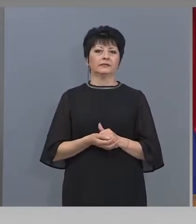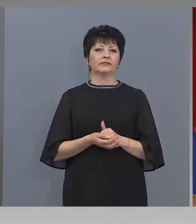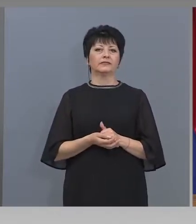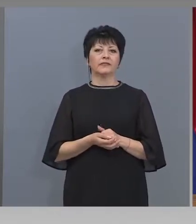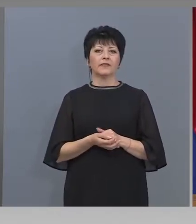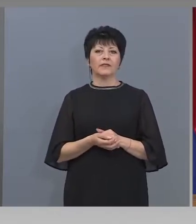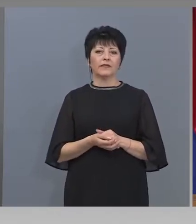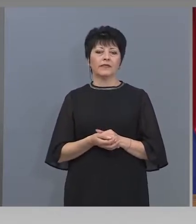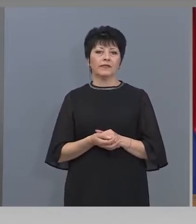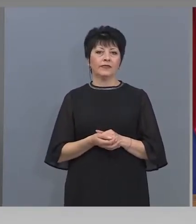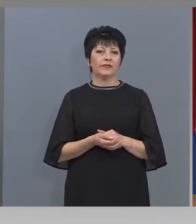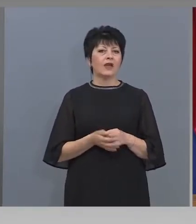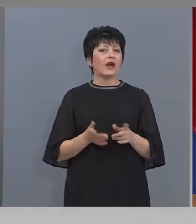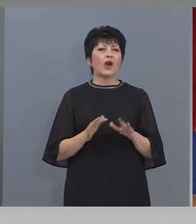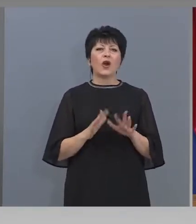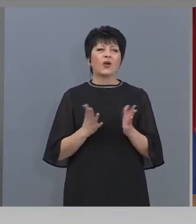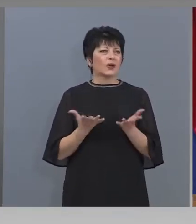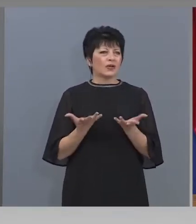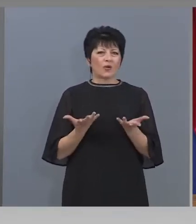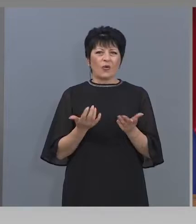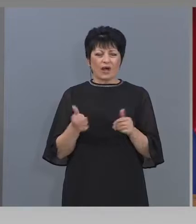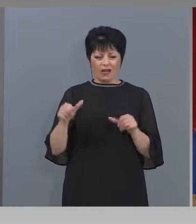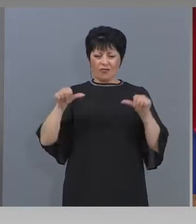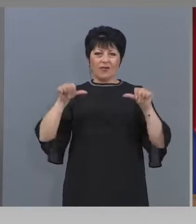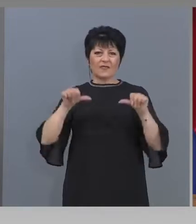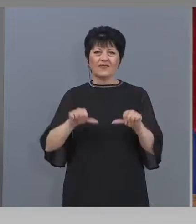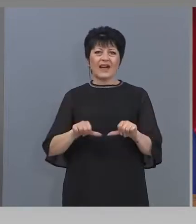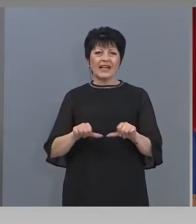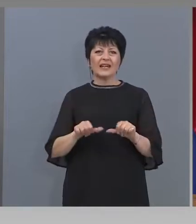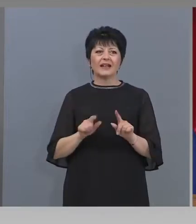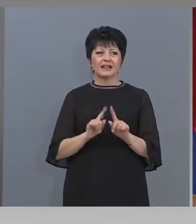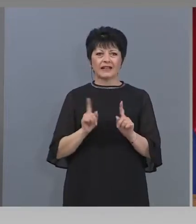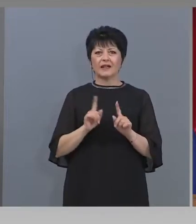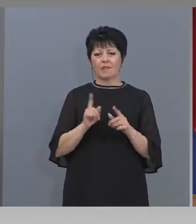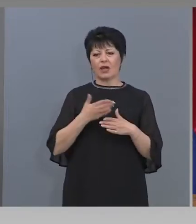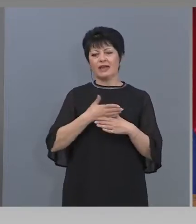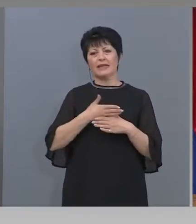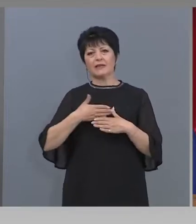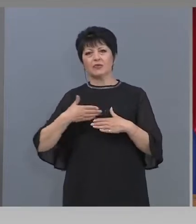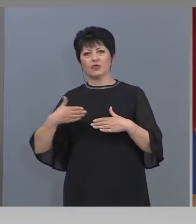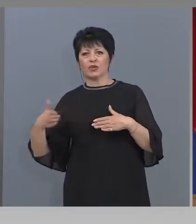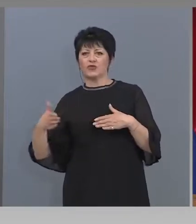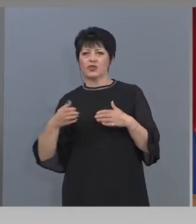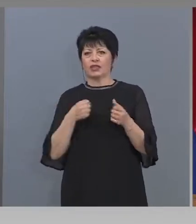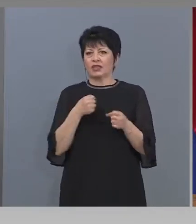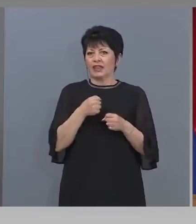Когато фалират и всъщност вече не могат да продължат дейността,